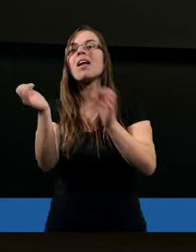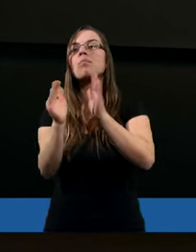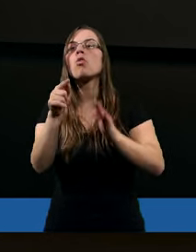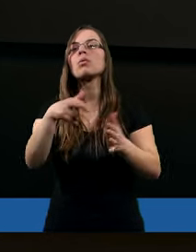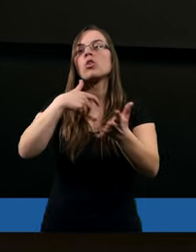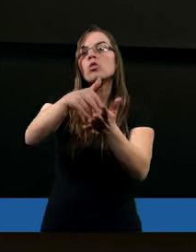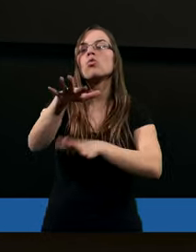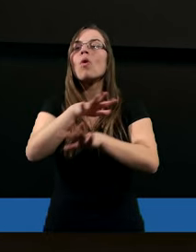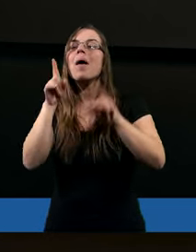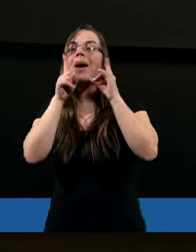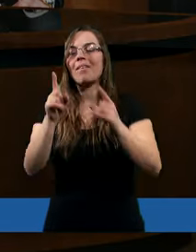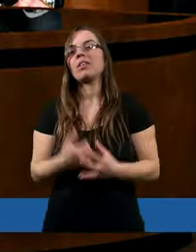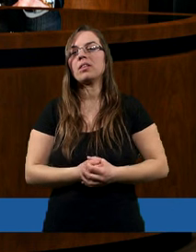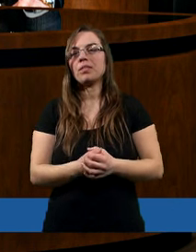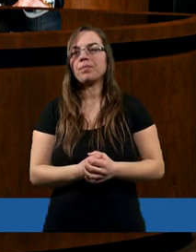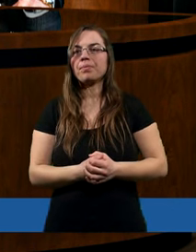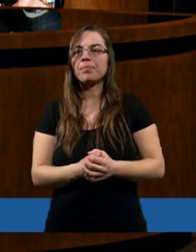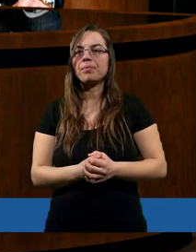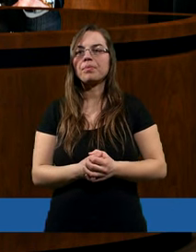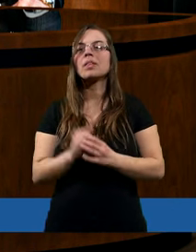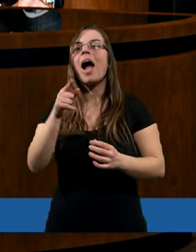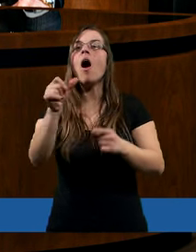sposób też możemy tego Ducha gasić? Tak?